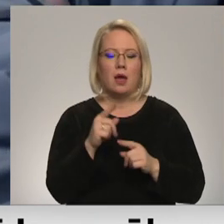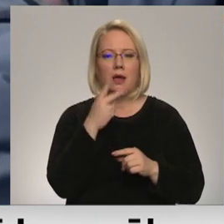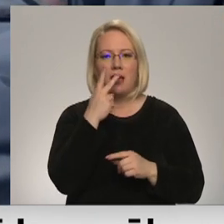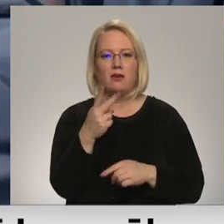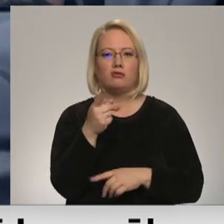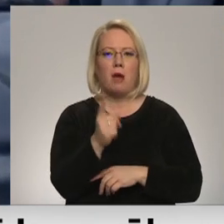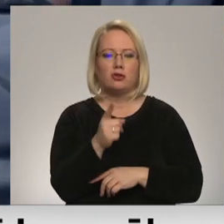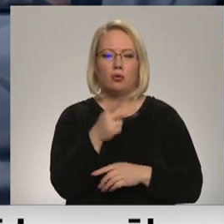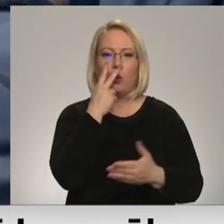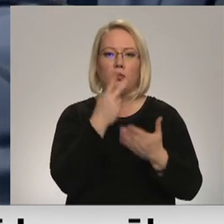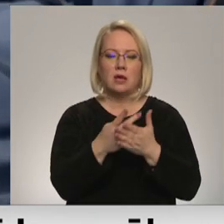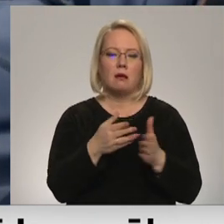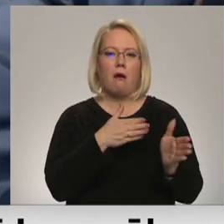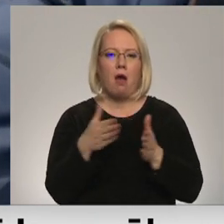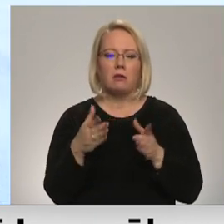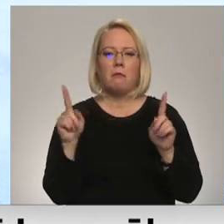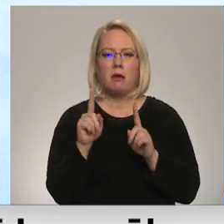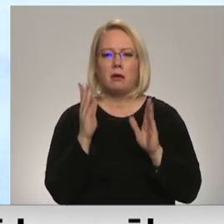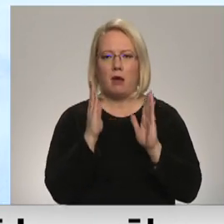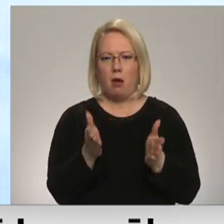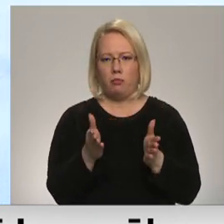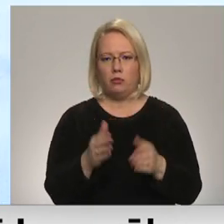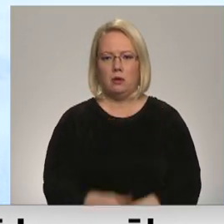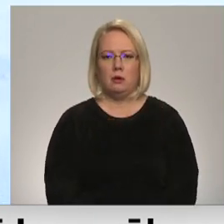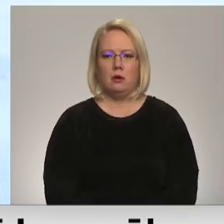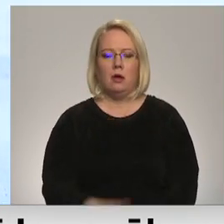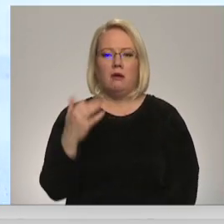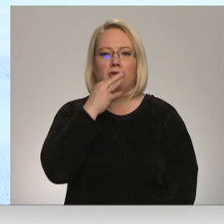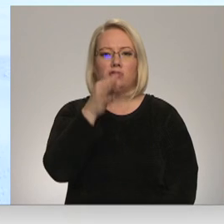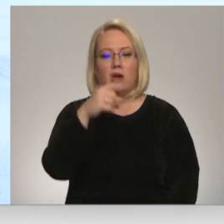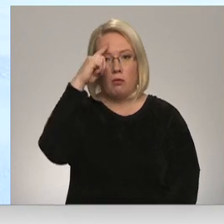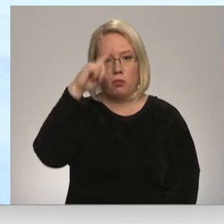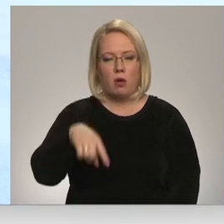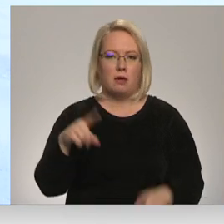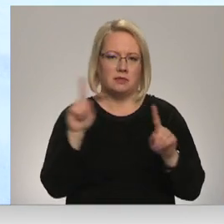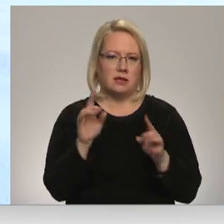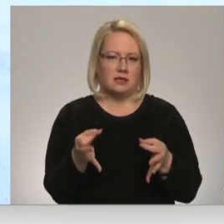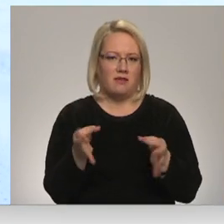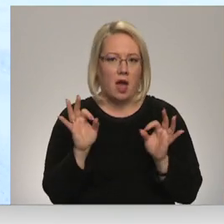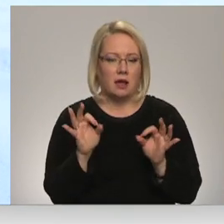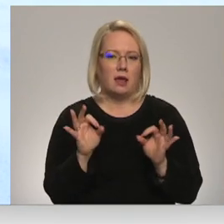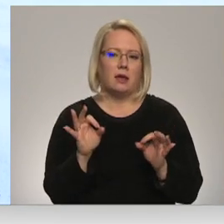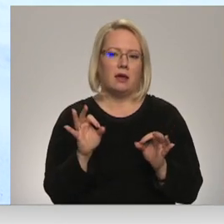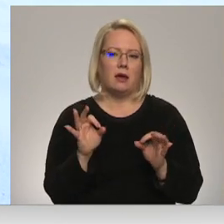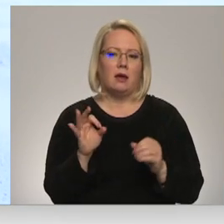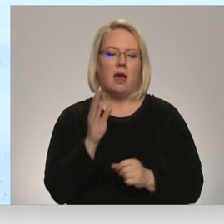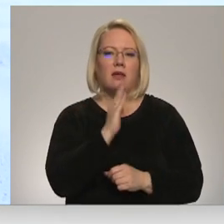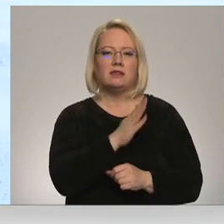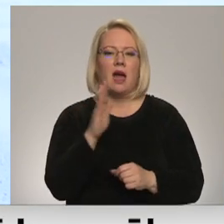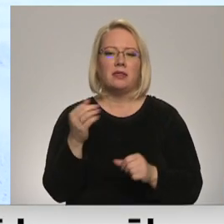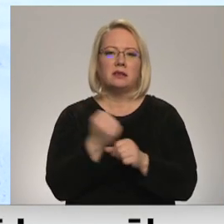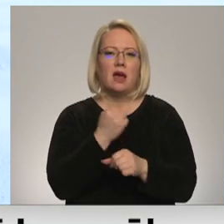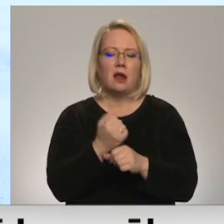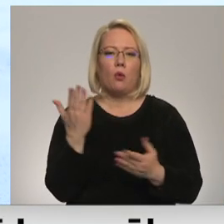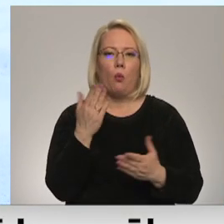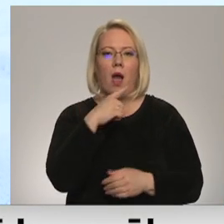makšķirnieki un uzskata, ka kārtībai jābūt. Prūtams, ka svarīgi. Es saka, ka kaut kas darētu, gribētu, es